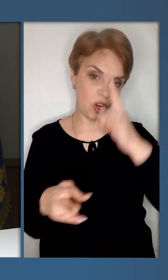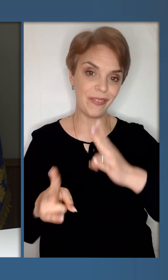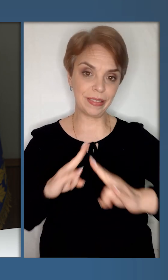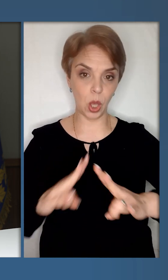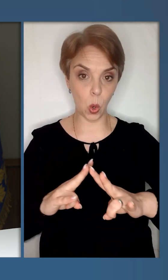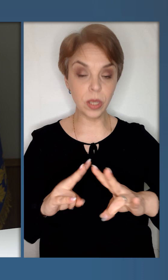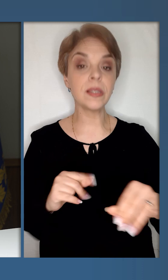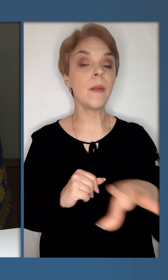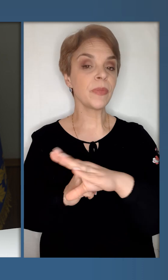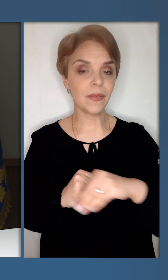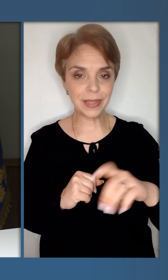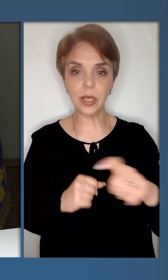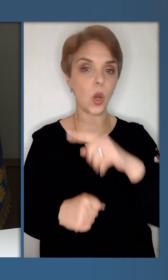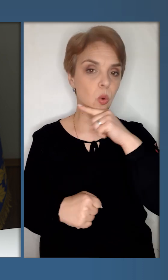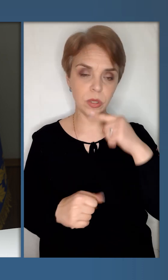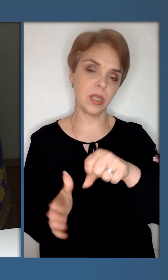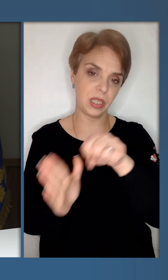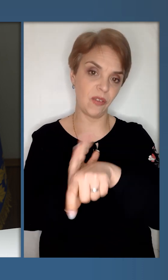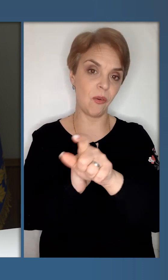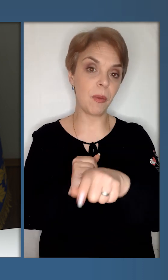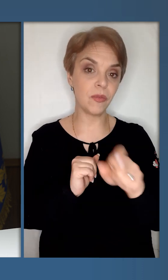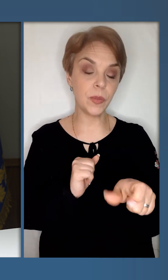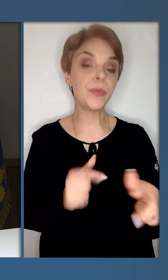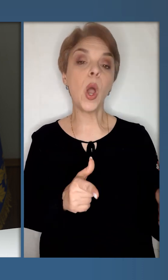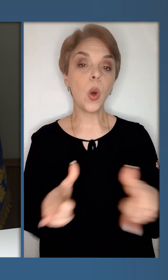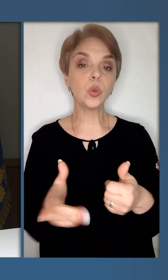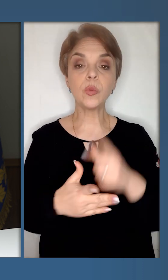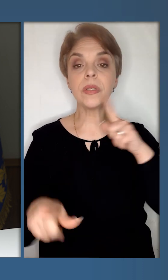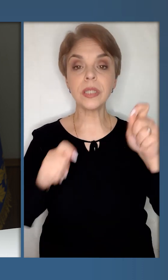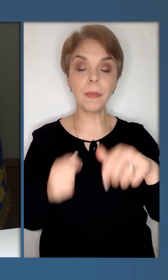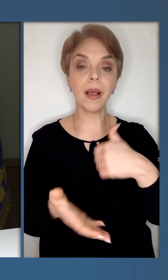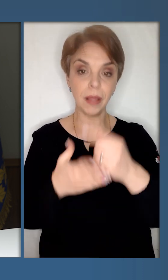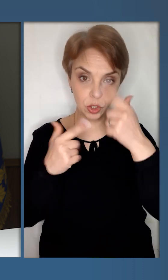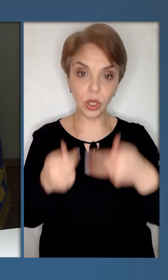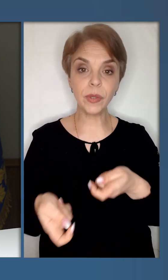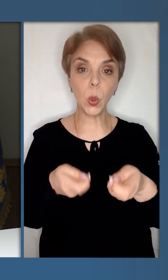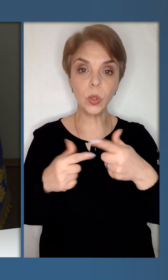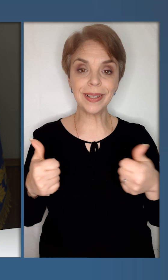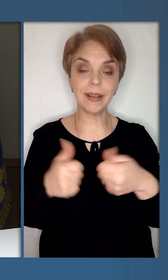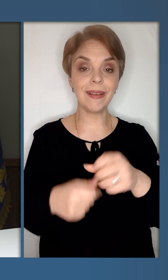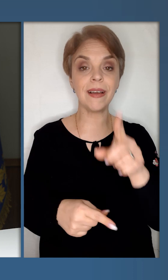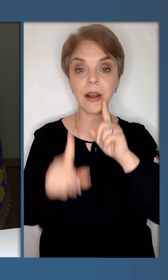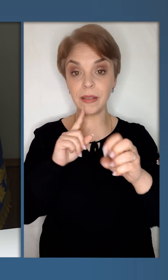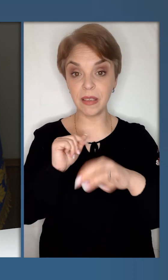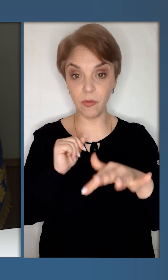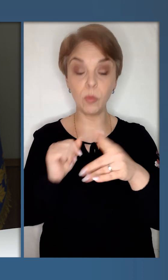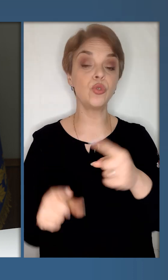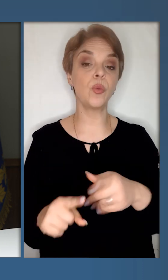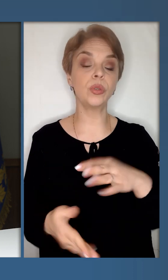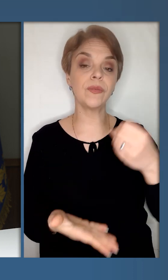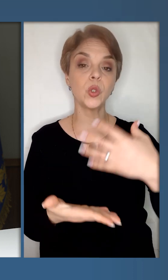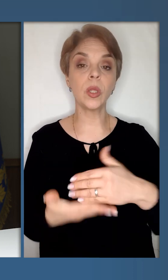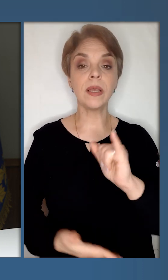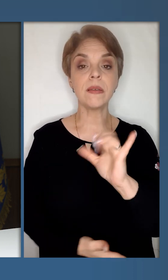держави-терориста та усіх російських вбивців. Готуймося до саміту глав держав і урядів країн Ради Європи, що